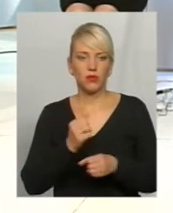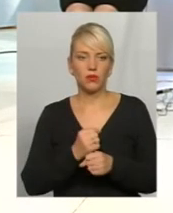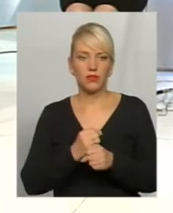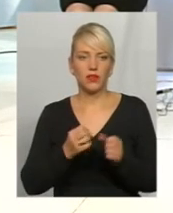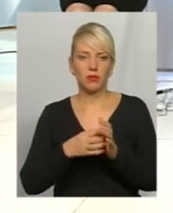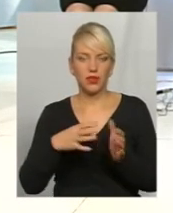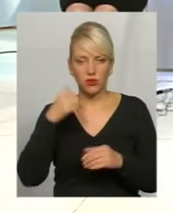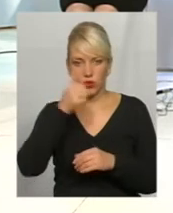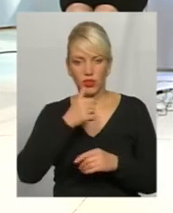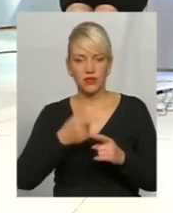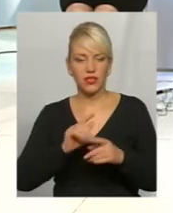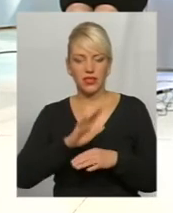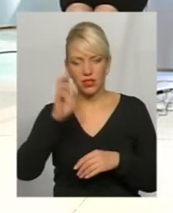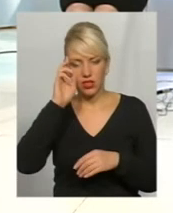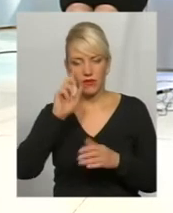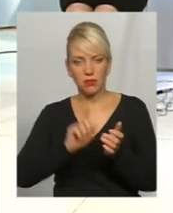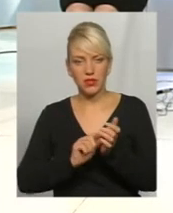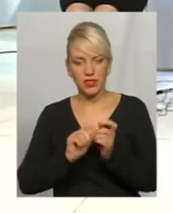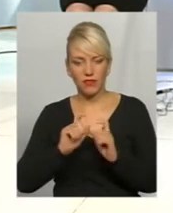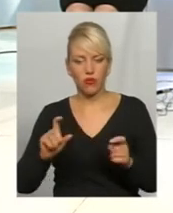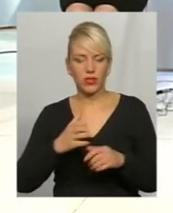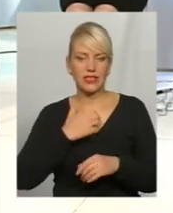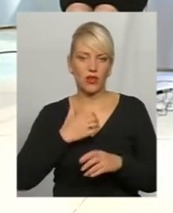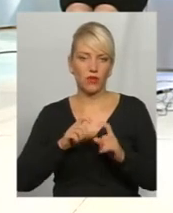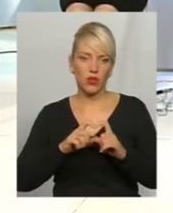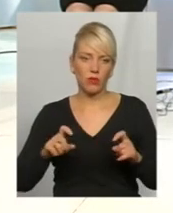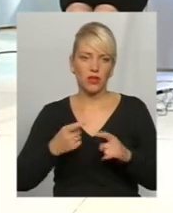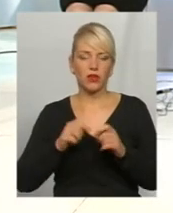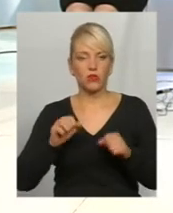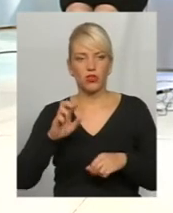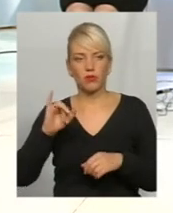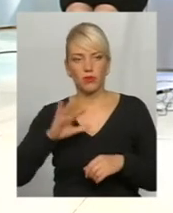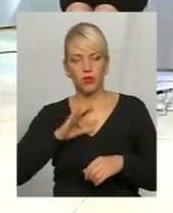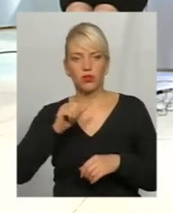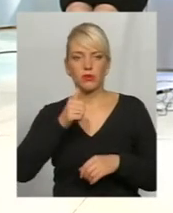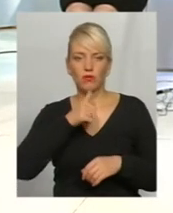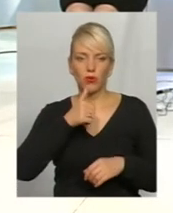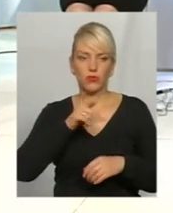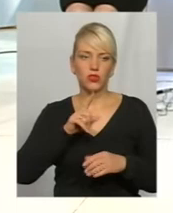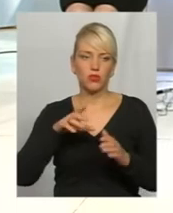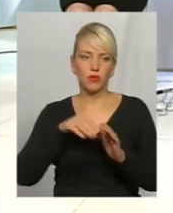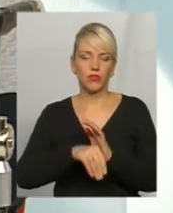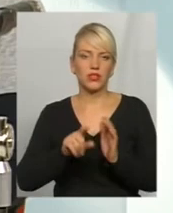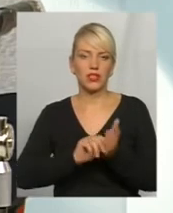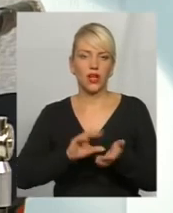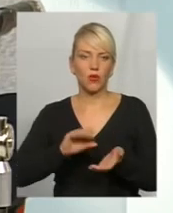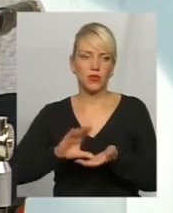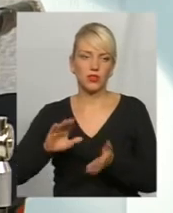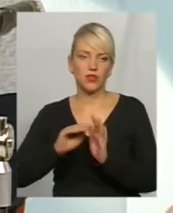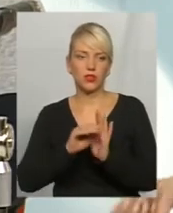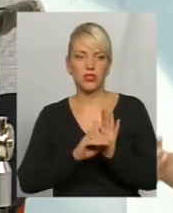недержавні пенсійні фонди, страхові кампанії у цій сфері, можна було б спробувати запровадити оцю накопичувальну систему.